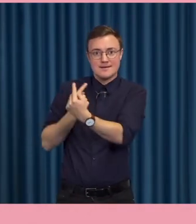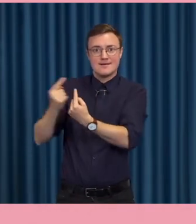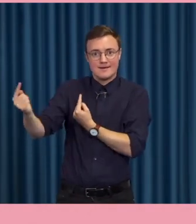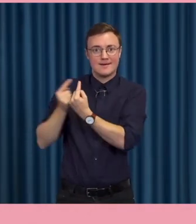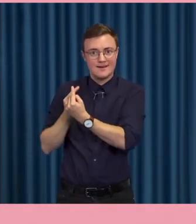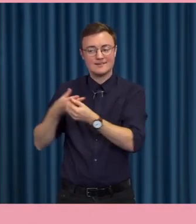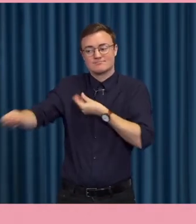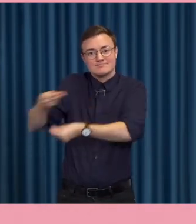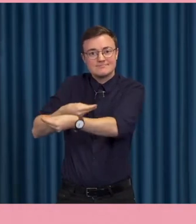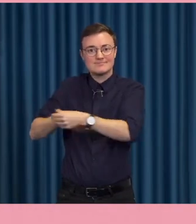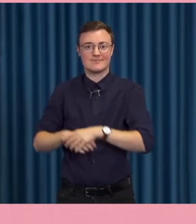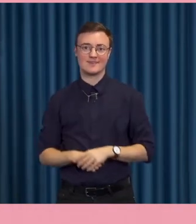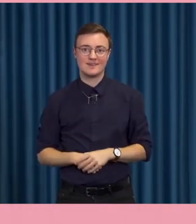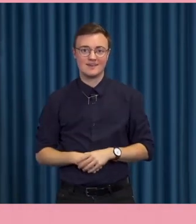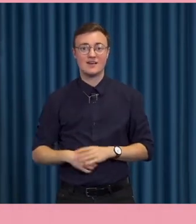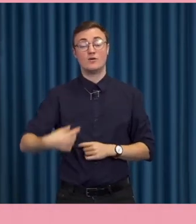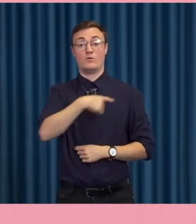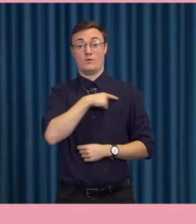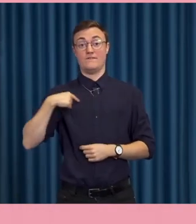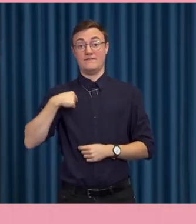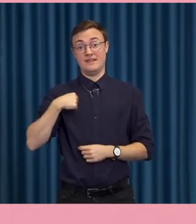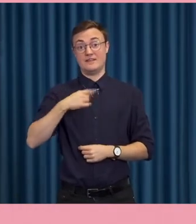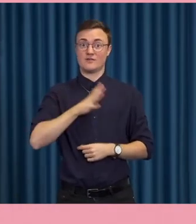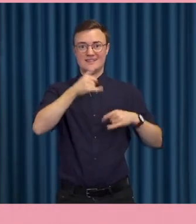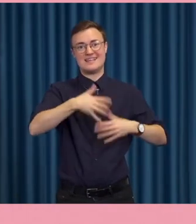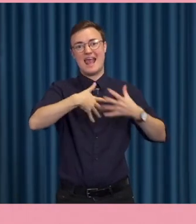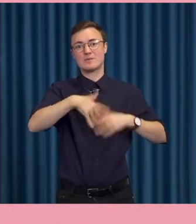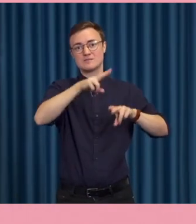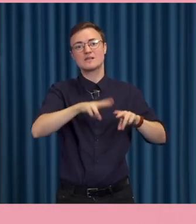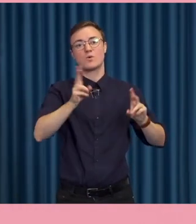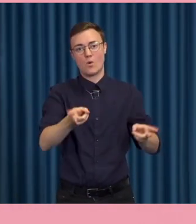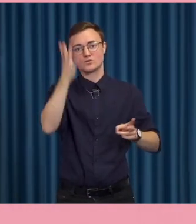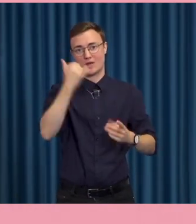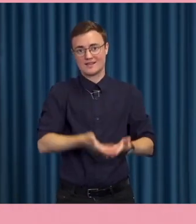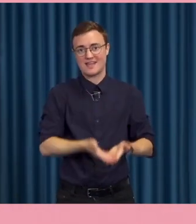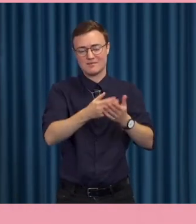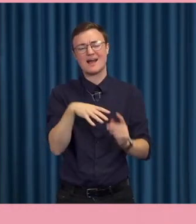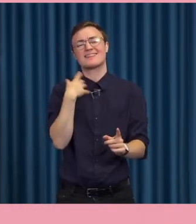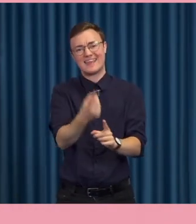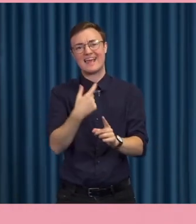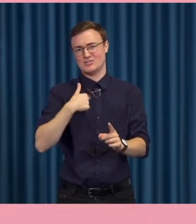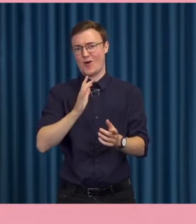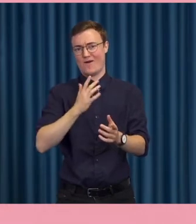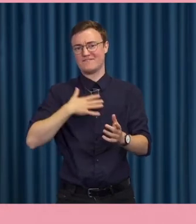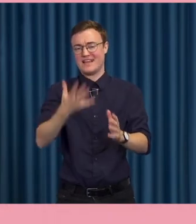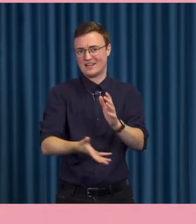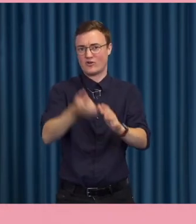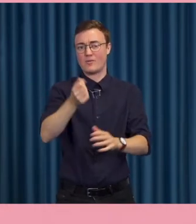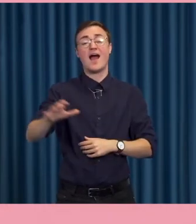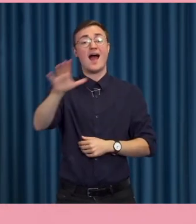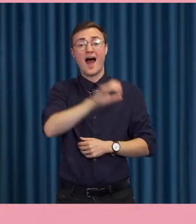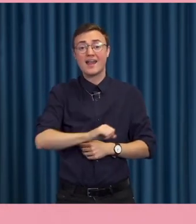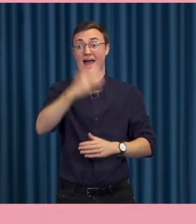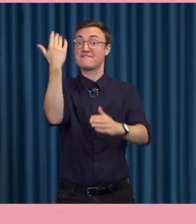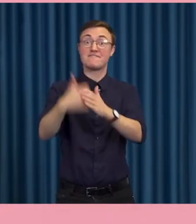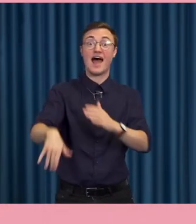och vi som finns på arbetsplatsen så det är väl riktigt det jag hamnar i att vi aldrig är färdigdigitaliserade alla måste lära sig hela